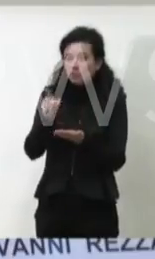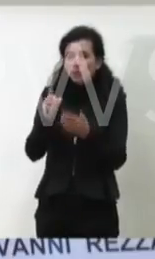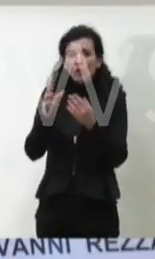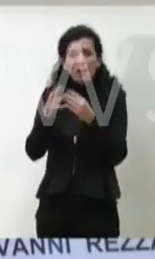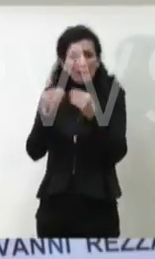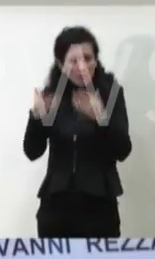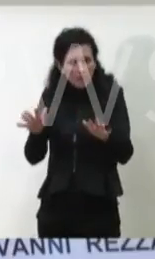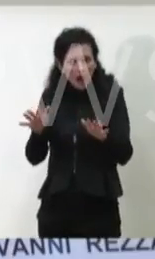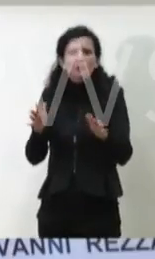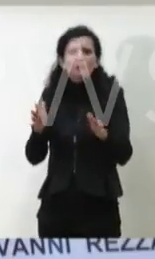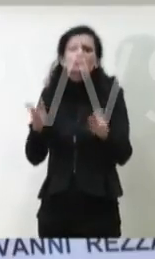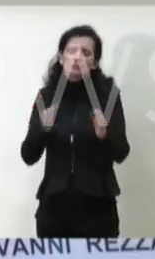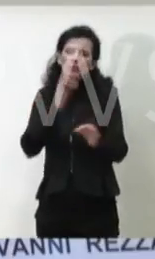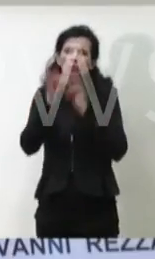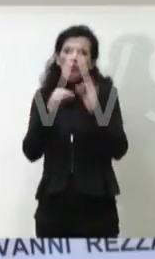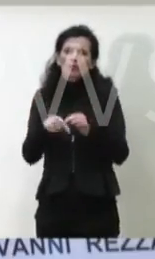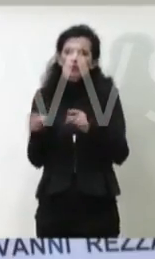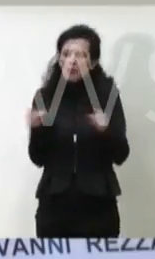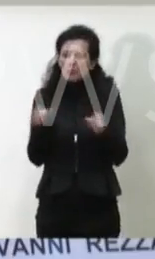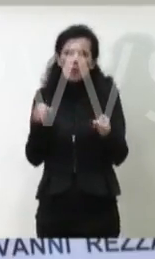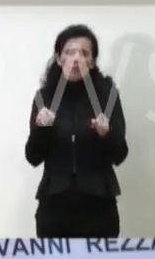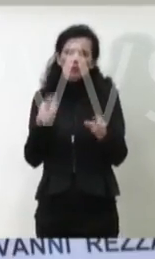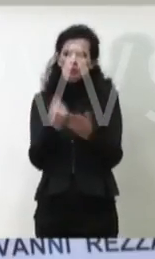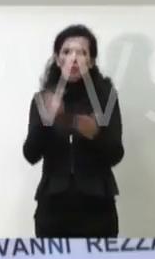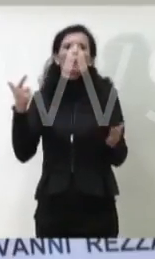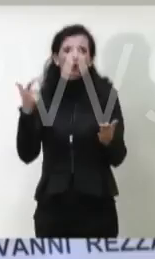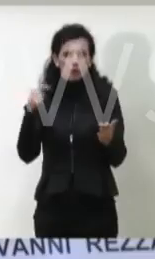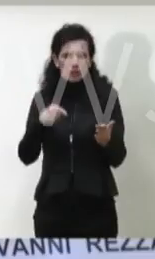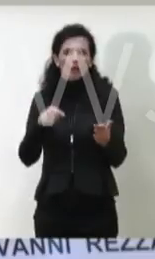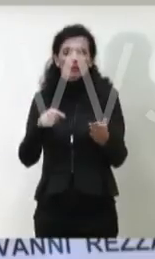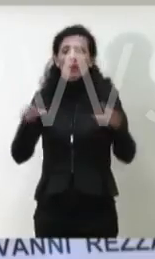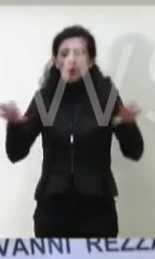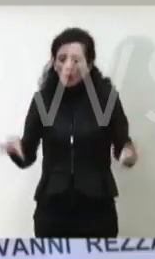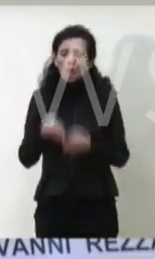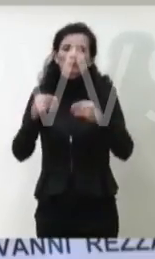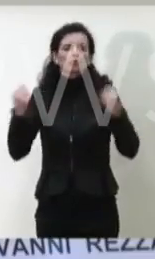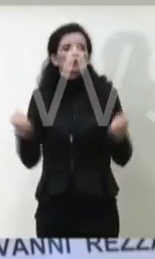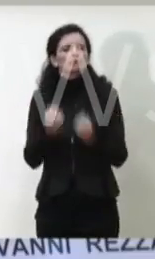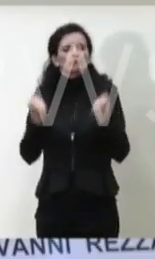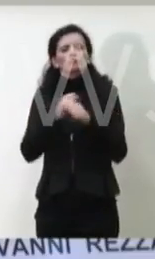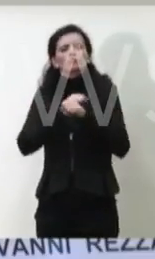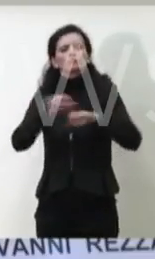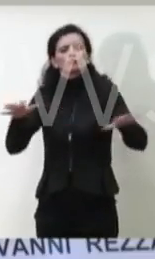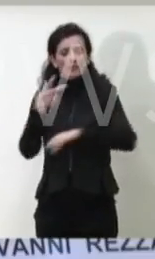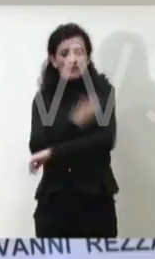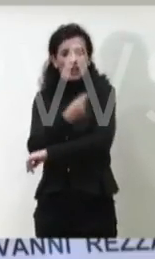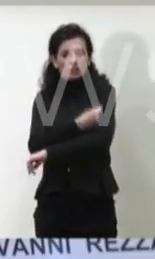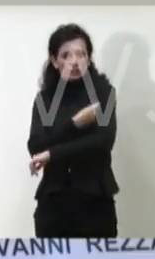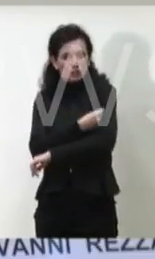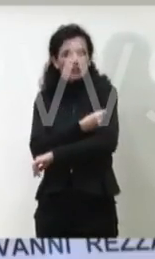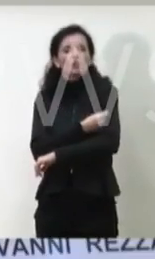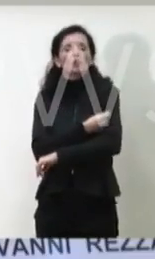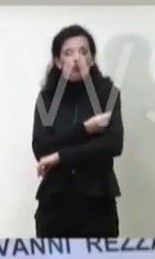è un momento storico quello di avere un vaccino a disposizione e cominciare una campagna come questa che si preannuncia come la più grande